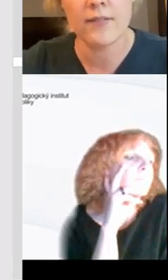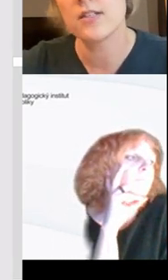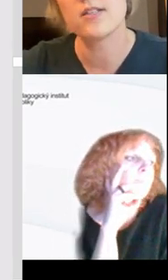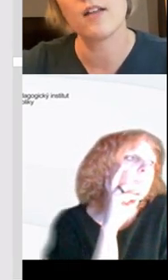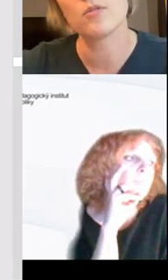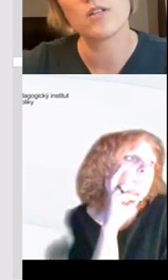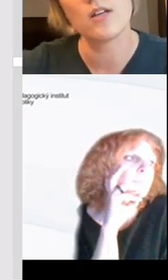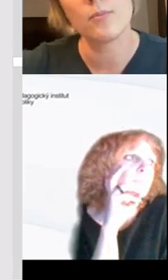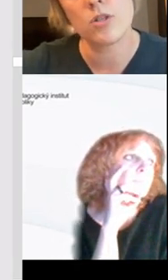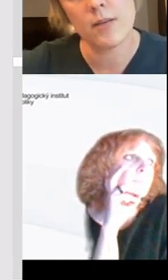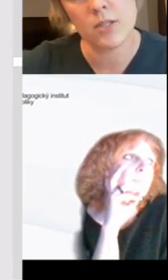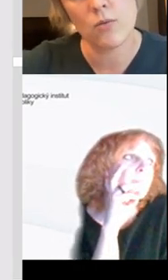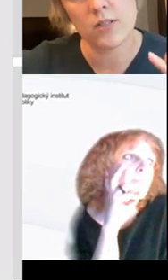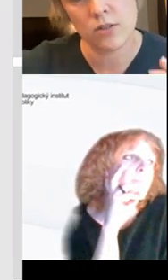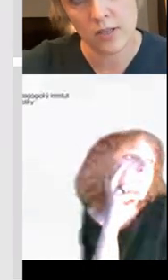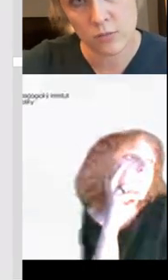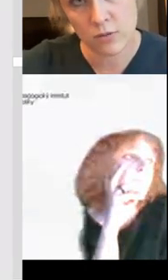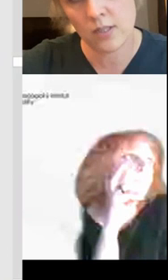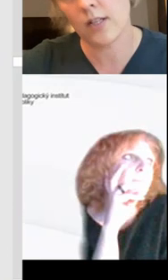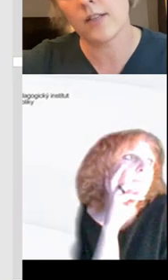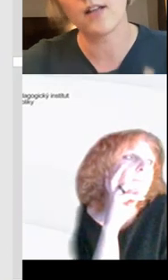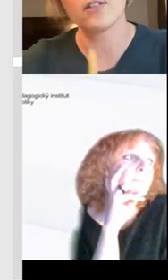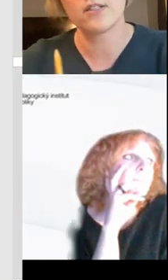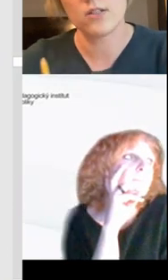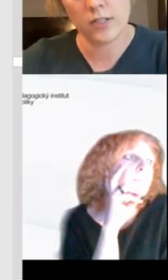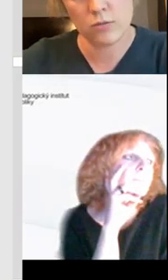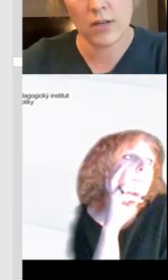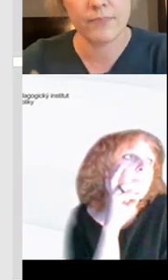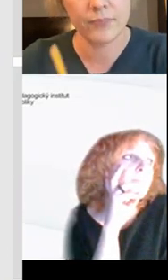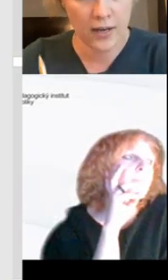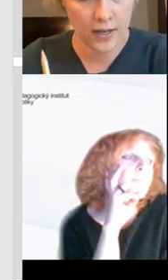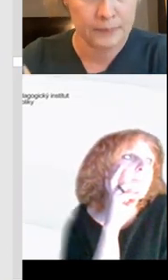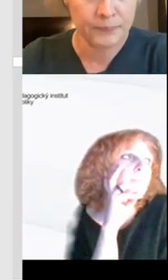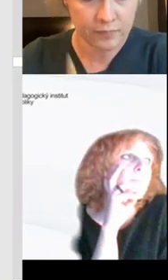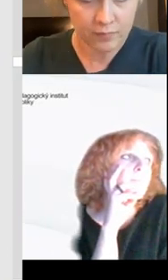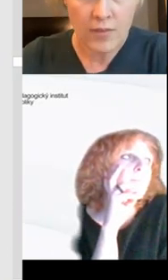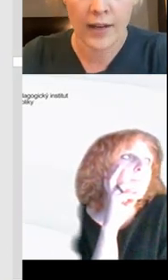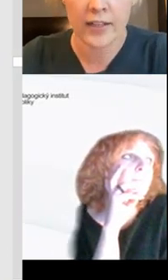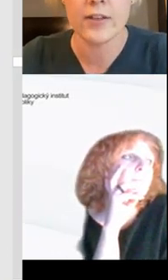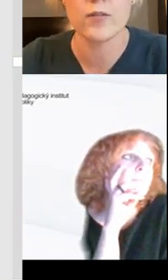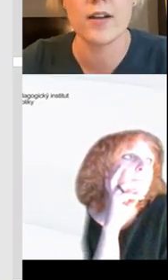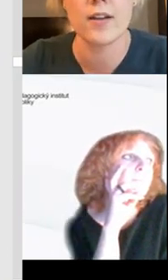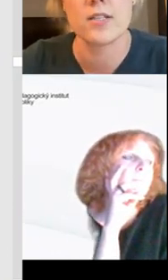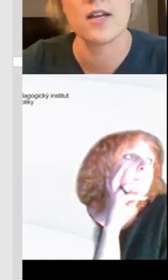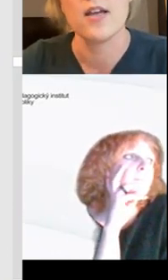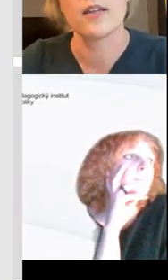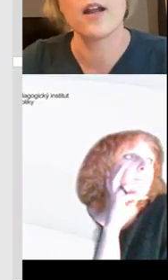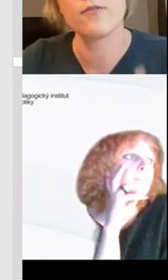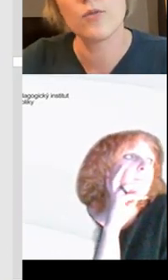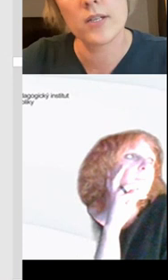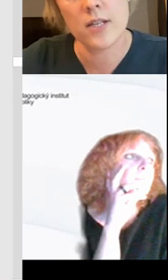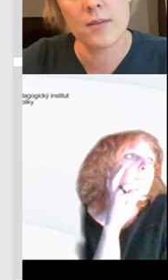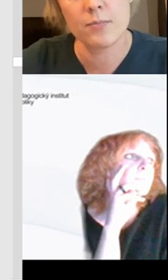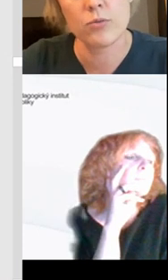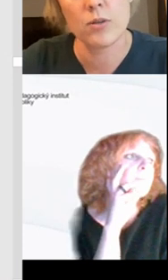digitální klavesnice, ale v podstatě je potřeba jim zase ukázat, že existuje digitální klavesnice, že existuje nějaká hardwareová klavesnice,